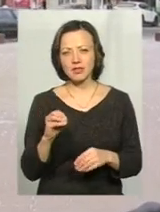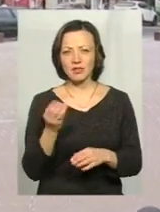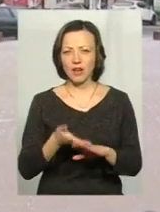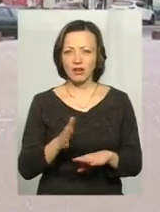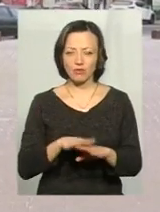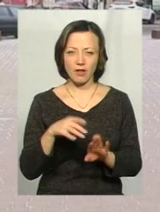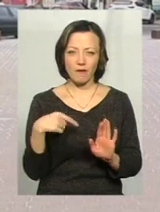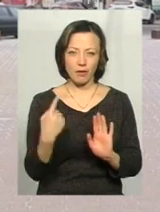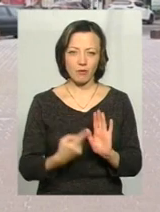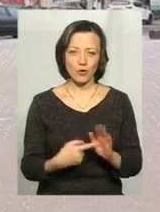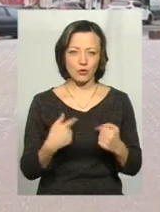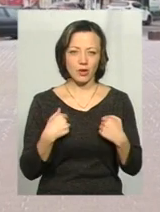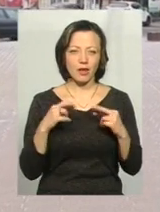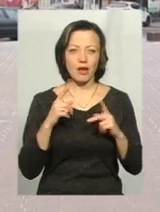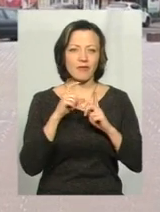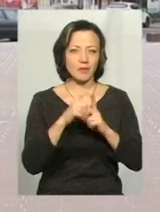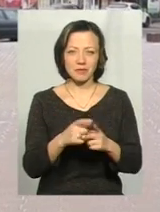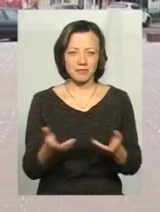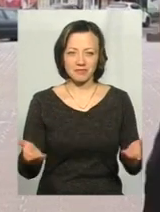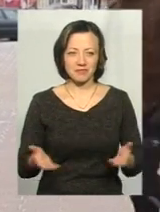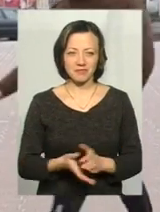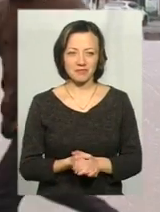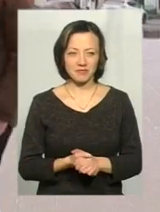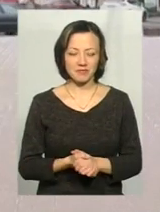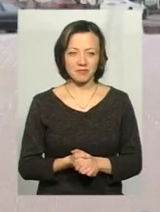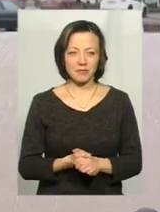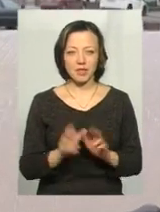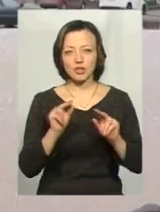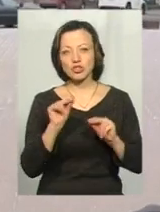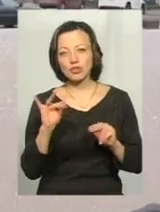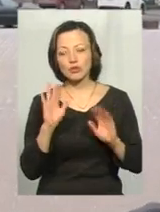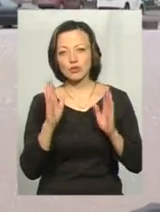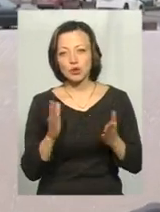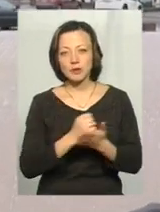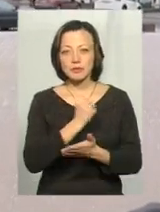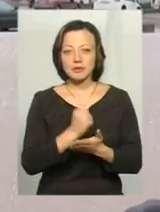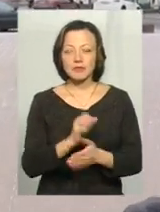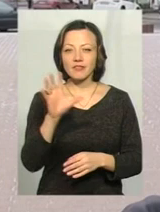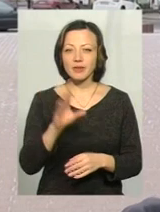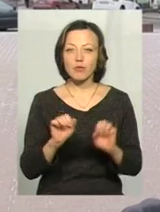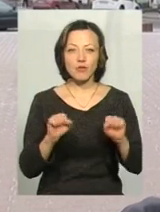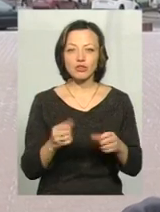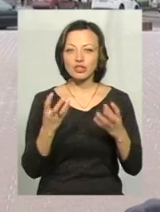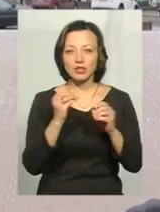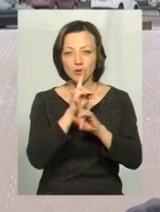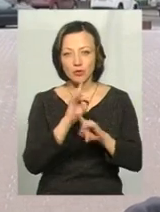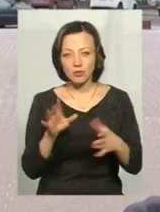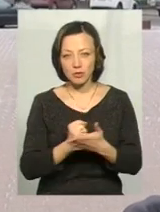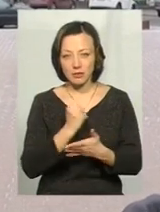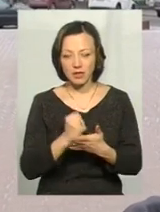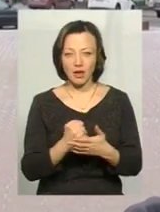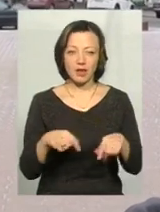питання, що як на нього тільки можна відповісти. Чи це ще буде прийнято це все, може це ще не буде прийнято.